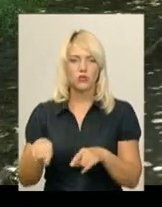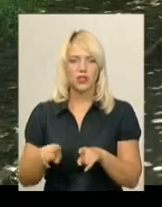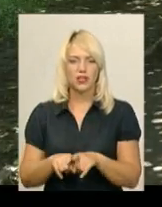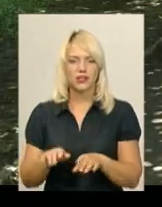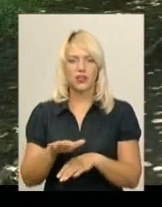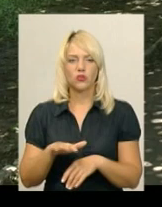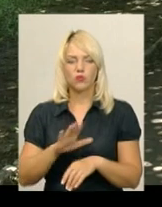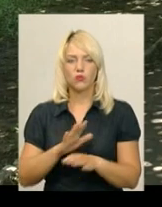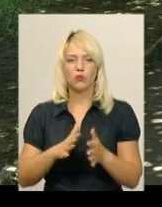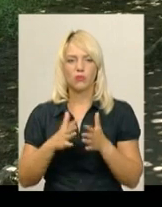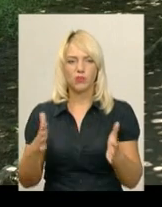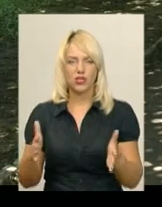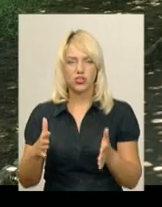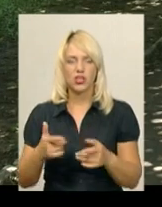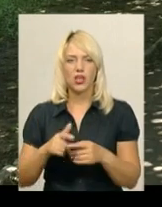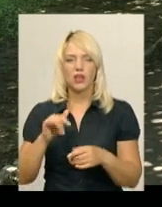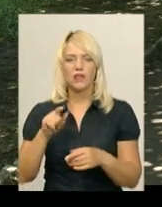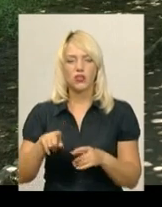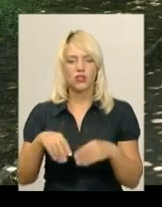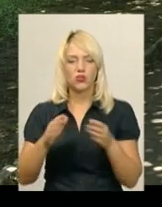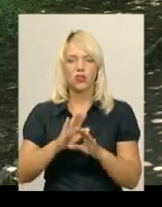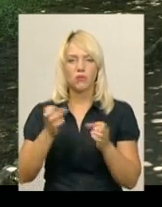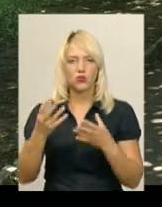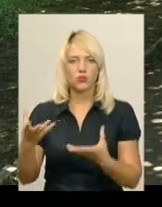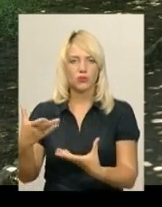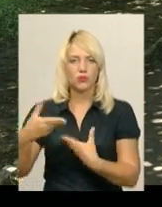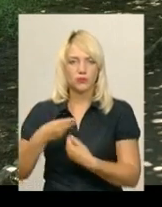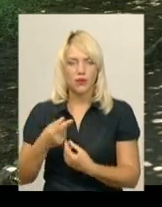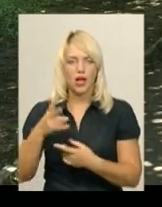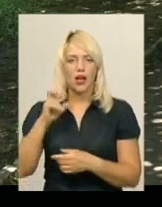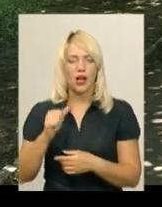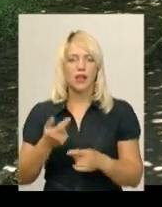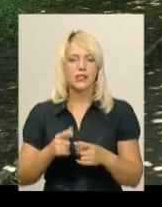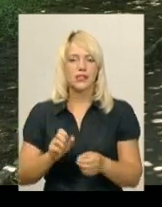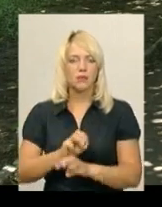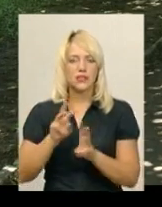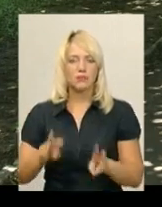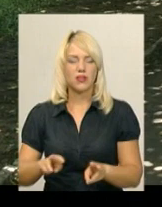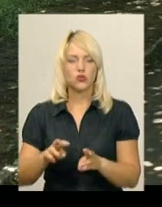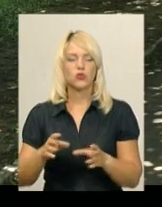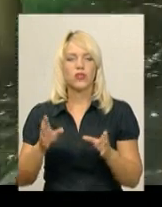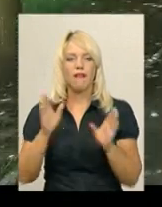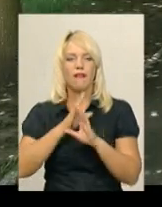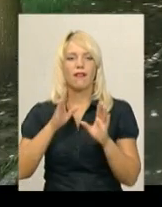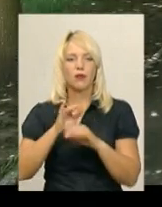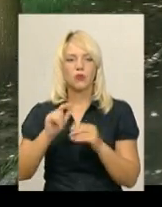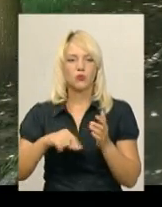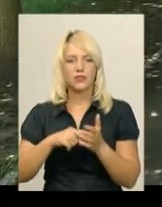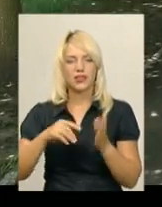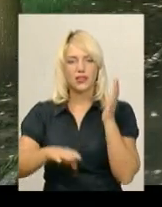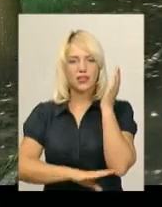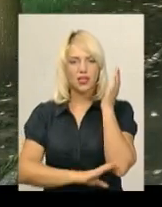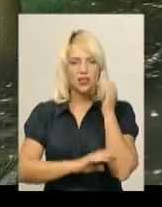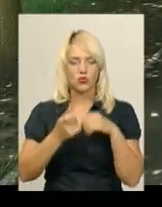несуть не тільки естетичну якусь функцію, а забезпечують і клімат потрібний в місті. Дерево – це